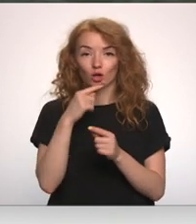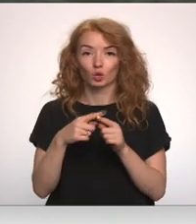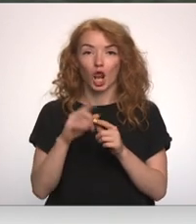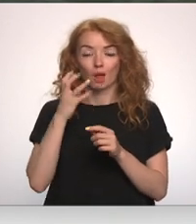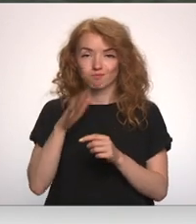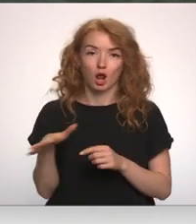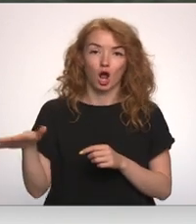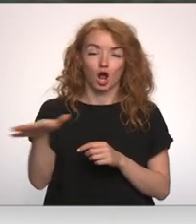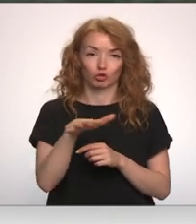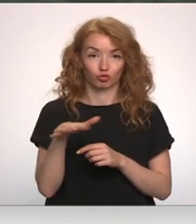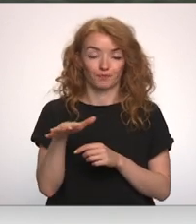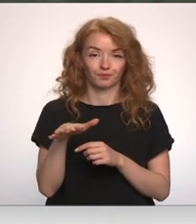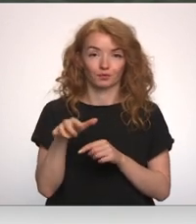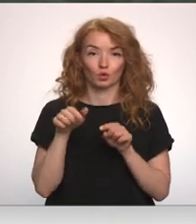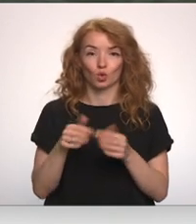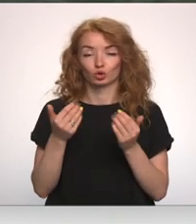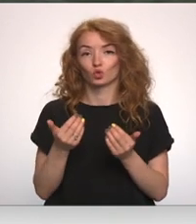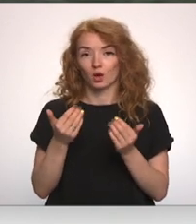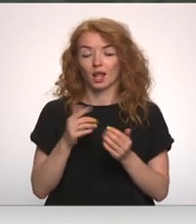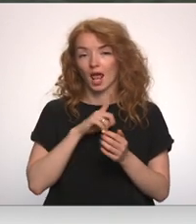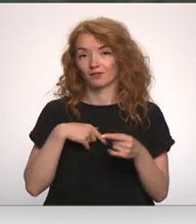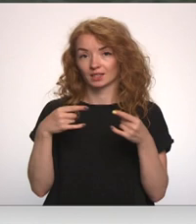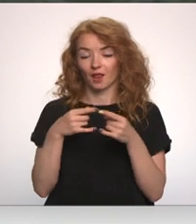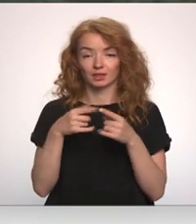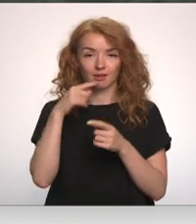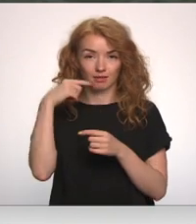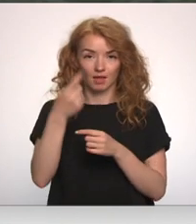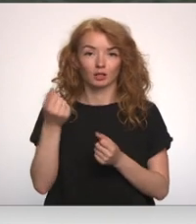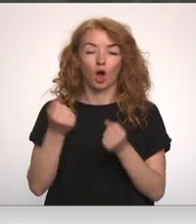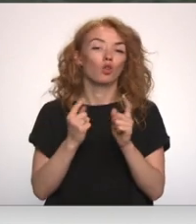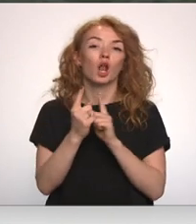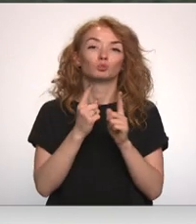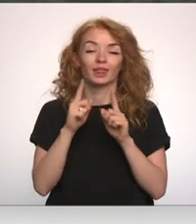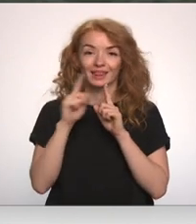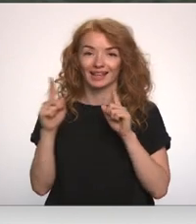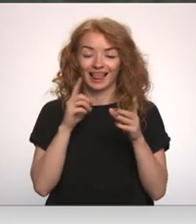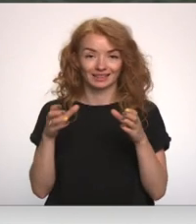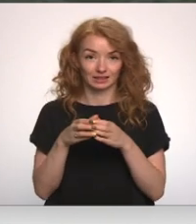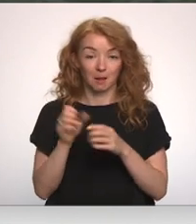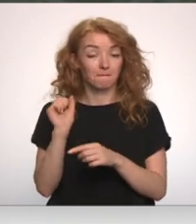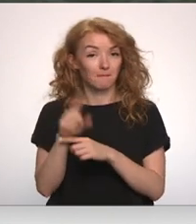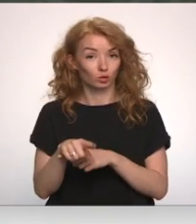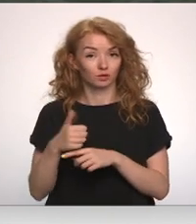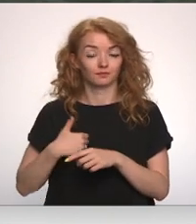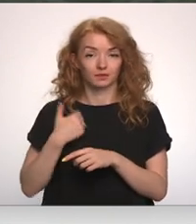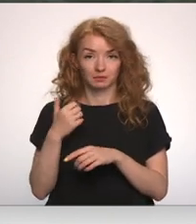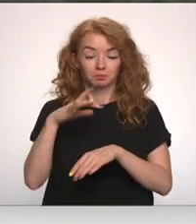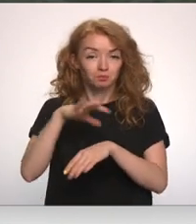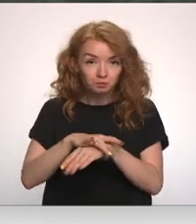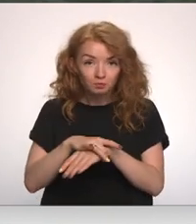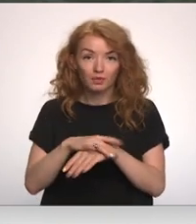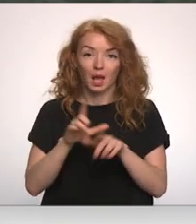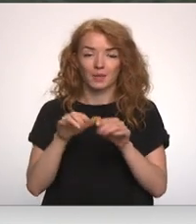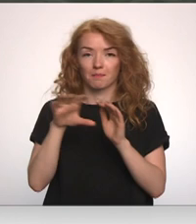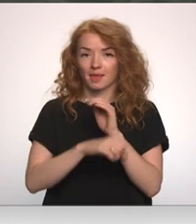Limbažu Siguldas lotēs. To šodien komentārā Latvijas televīzija atzīst Autotransporta direkcijā. Pasūtītājs problēma koncertējis aprīt